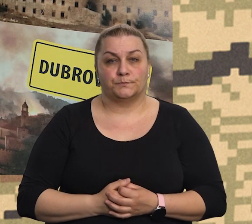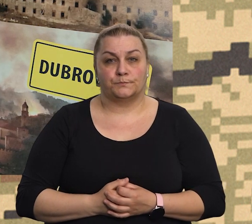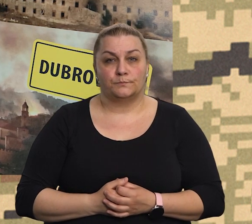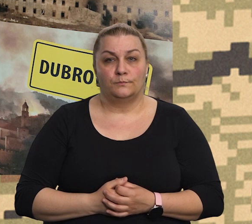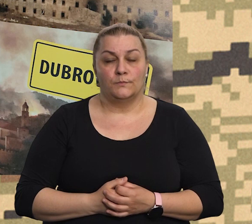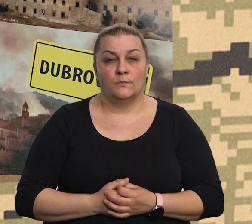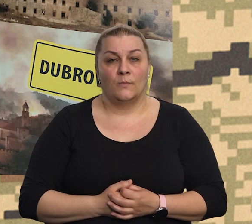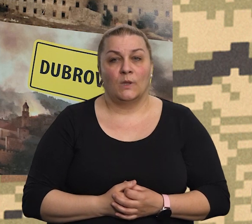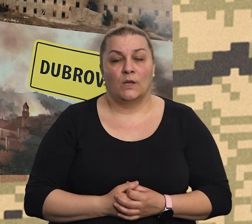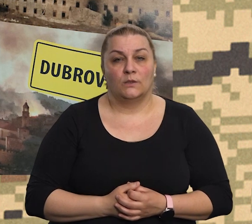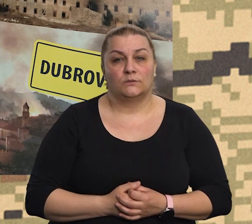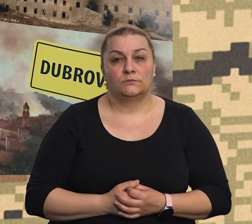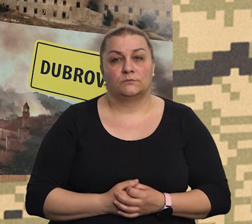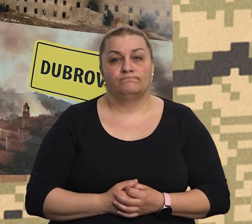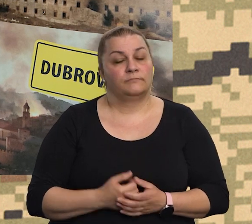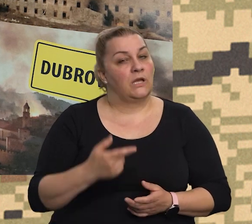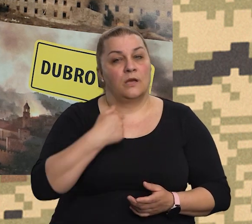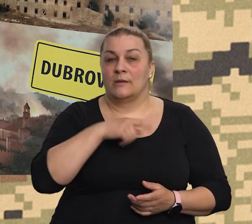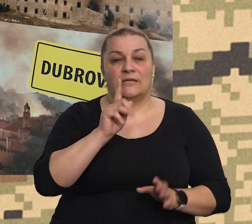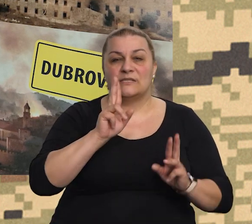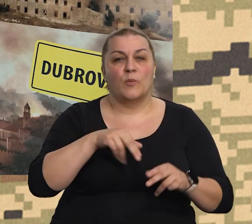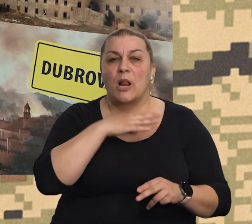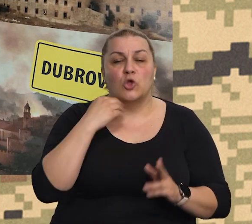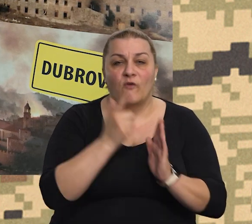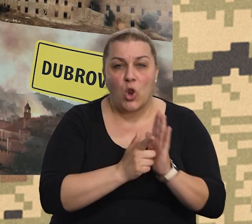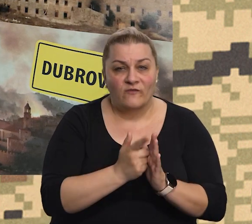jer nismo se, nismo ne znali uopće gdje dolazimo.